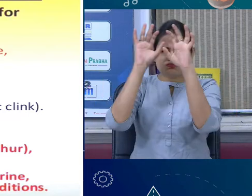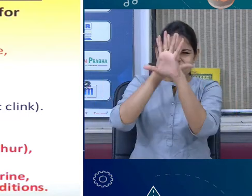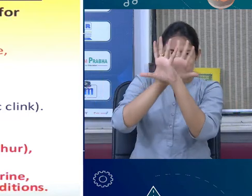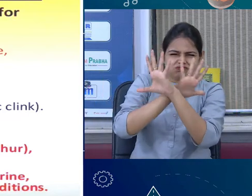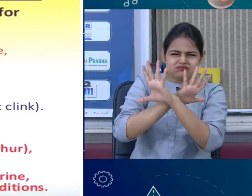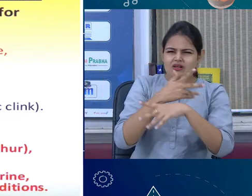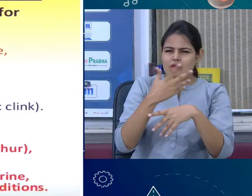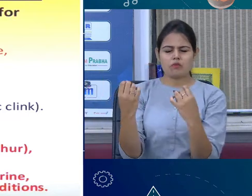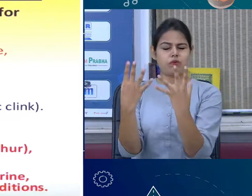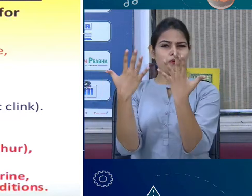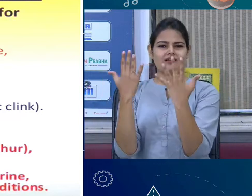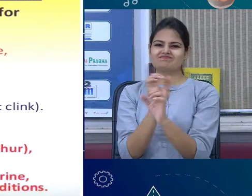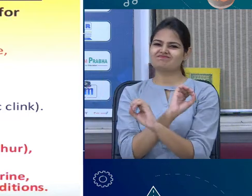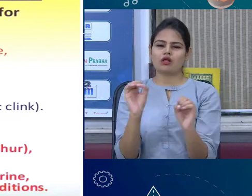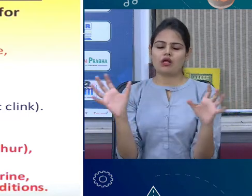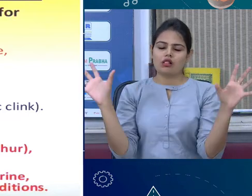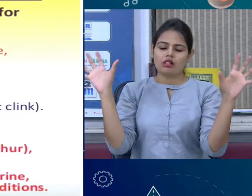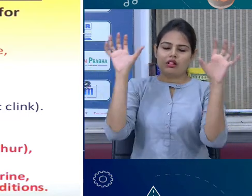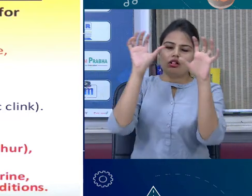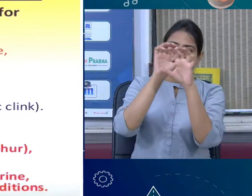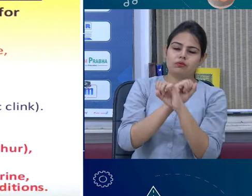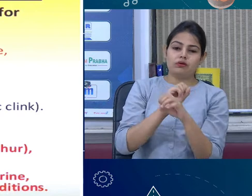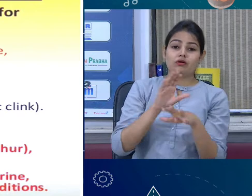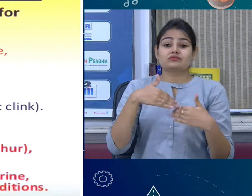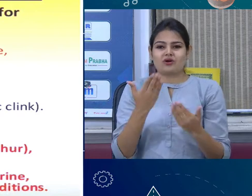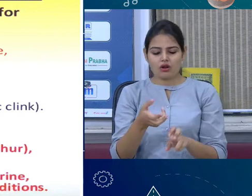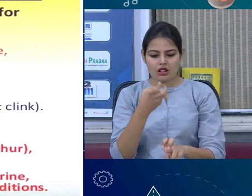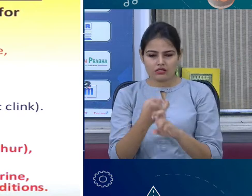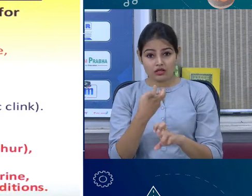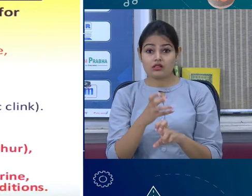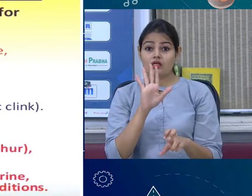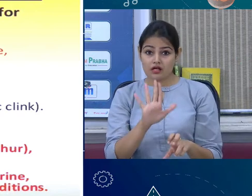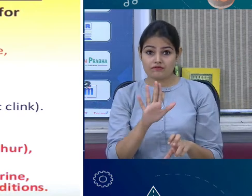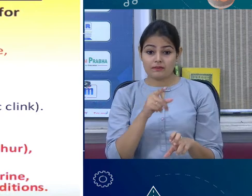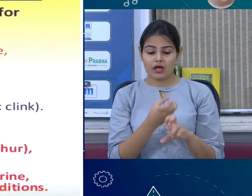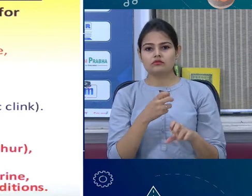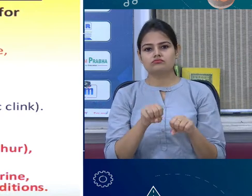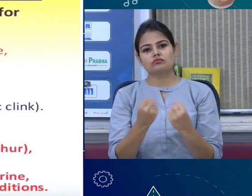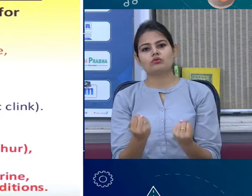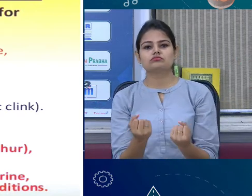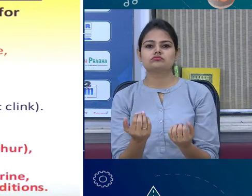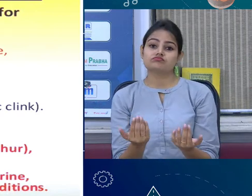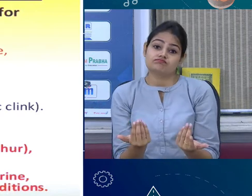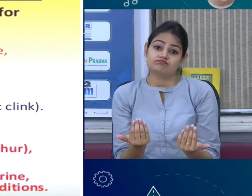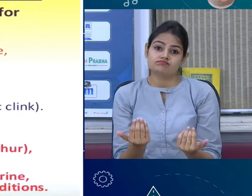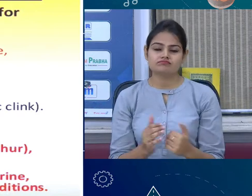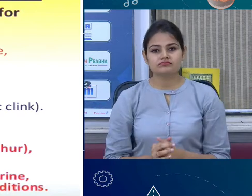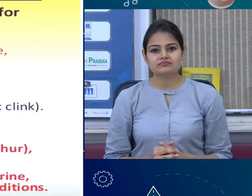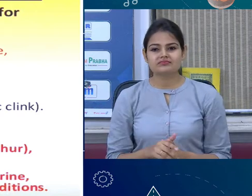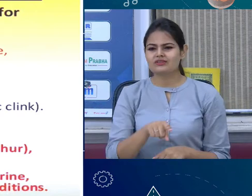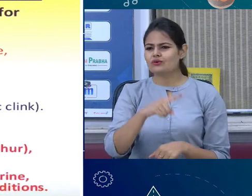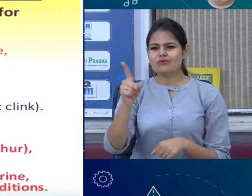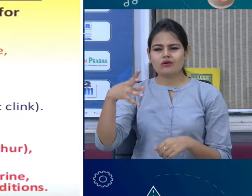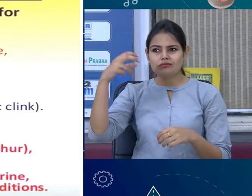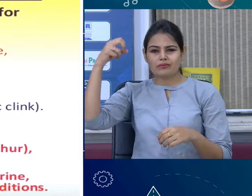luster, they are brittle even if they are solid you know they easily break they are not good conductors of